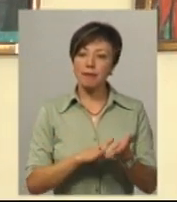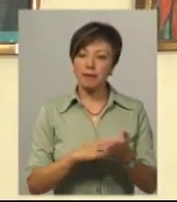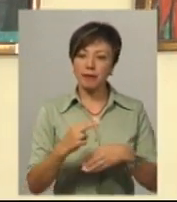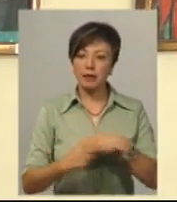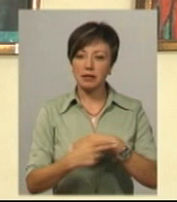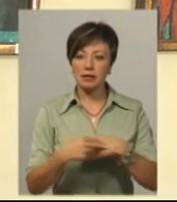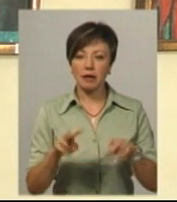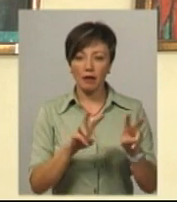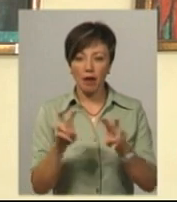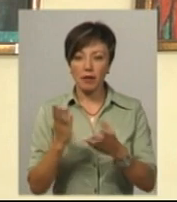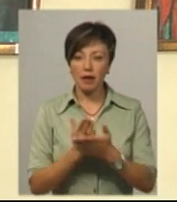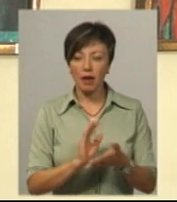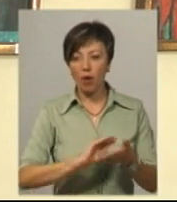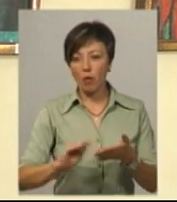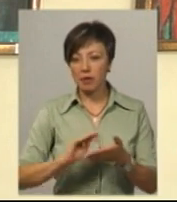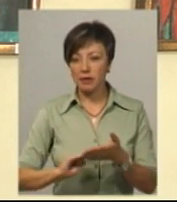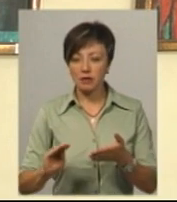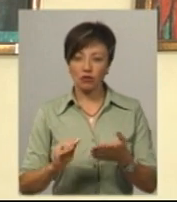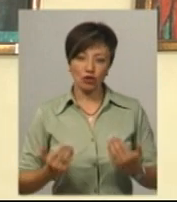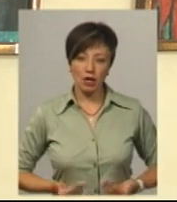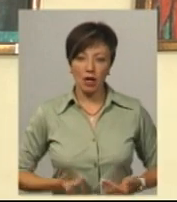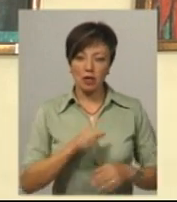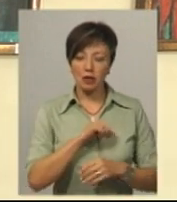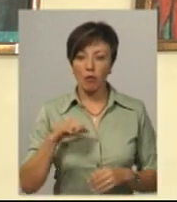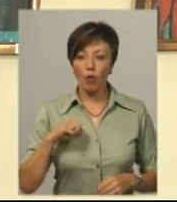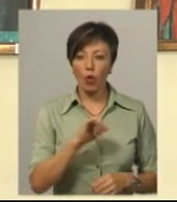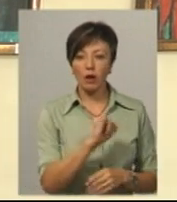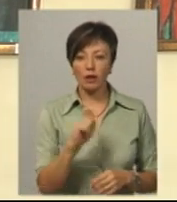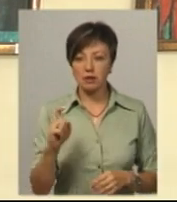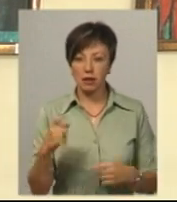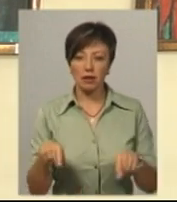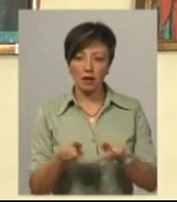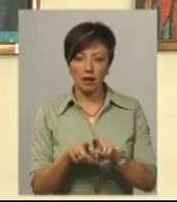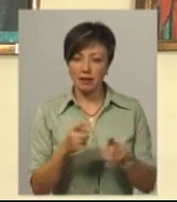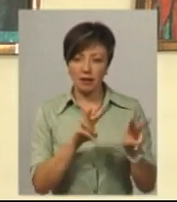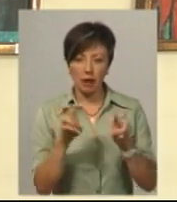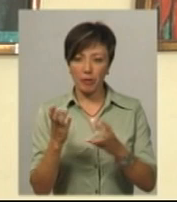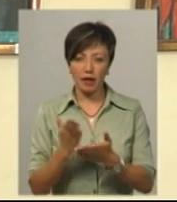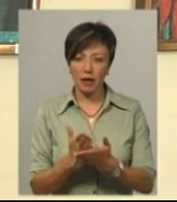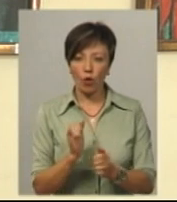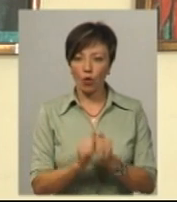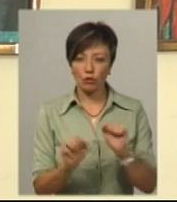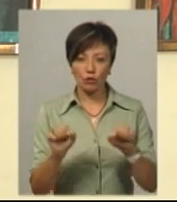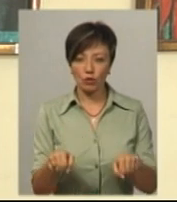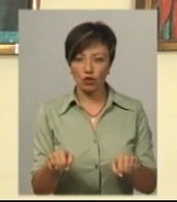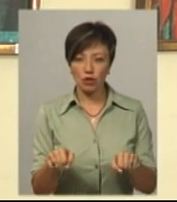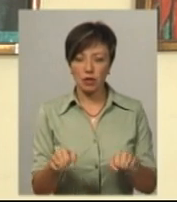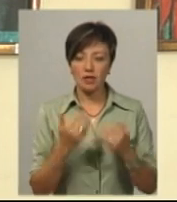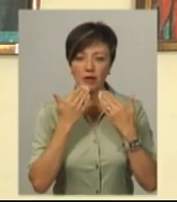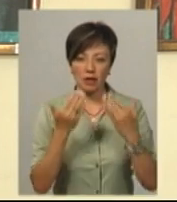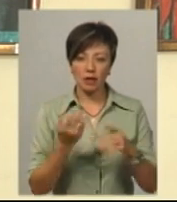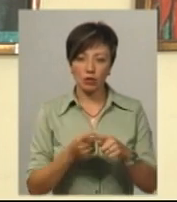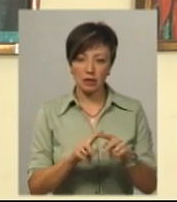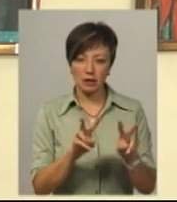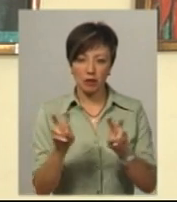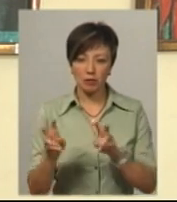є, вони описані по суті. Життя самого Христа. Ці теми є, кожен може до них звертатися.